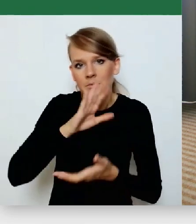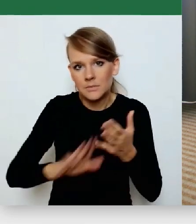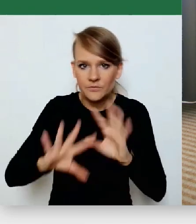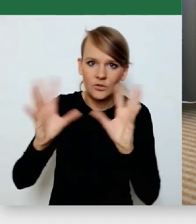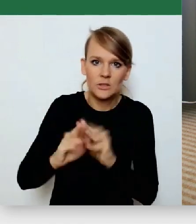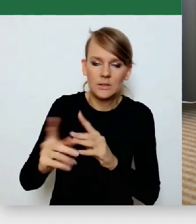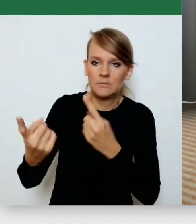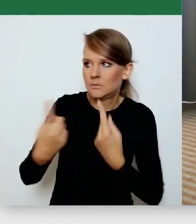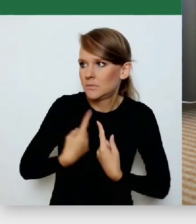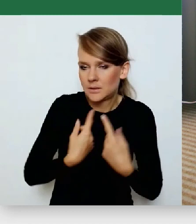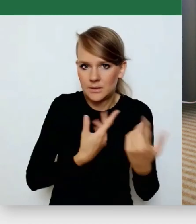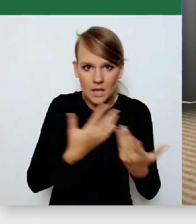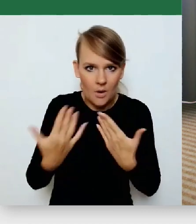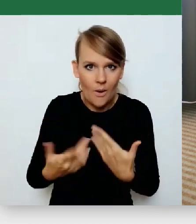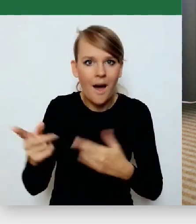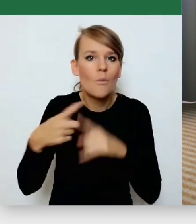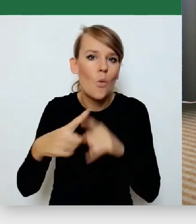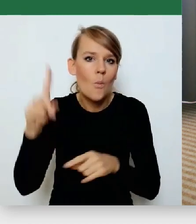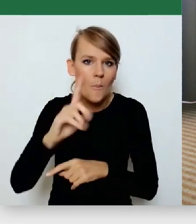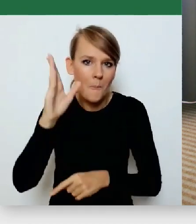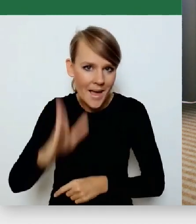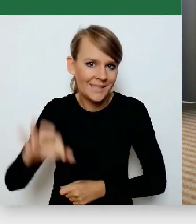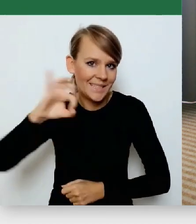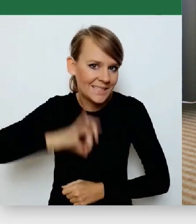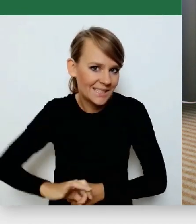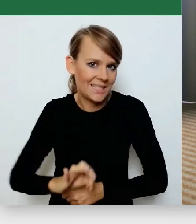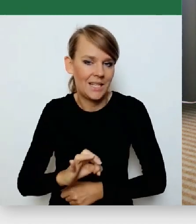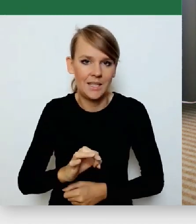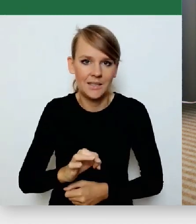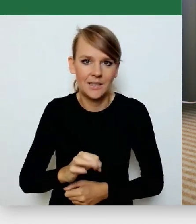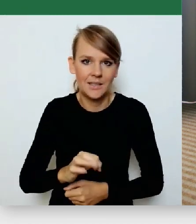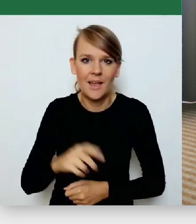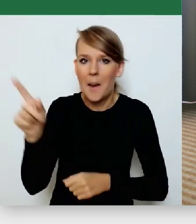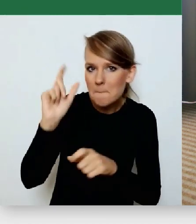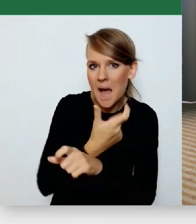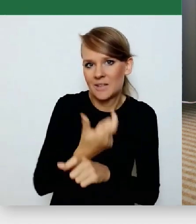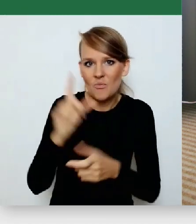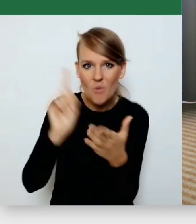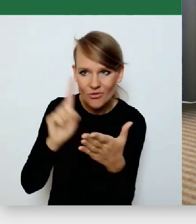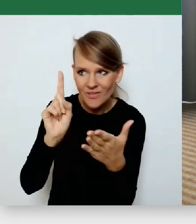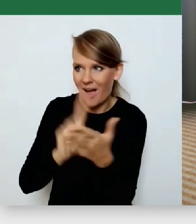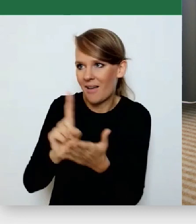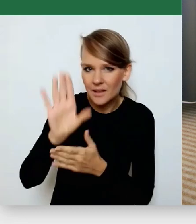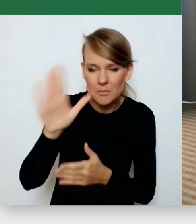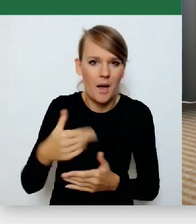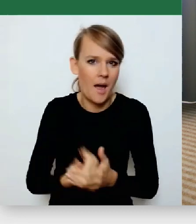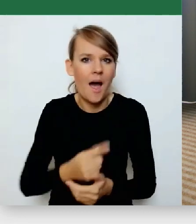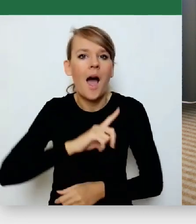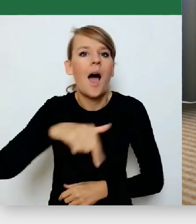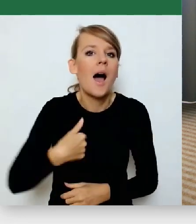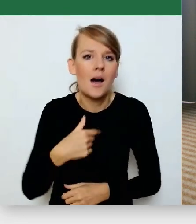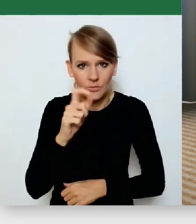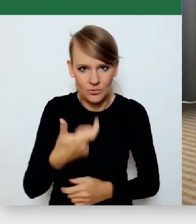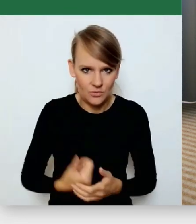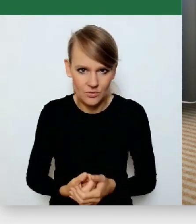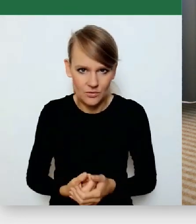spółki państwo będą miały marże, będą miały zyski, państwo będzie miało podatki, a my będziemy znowu szorowali po